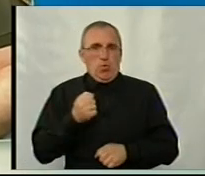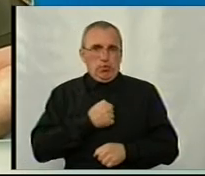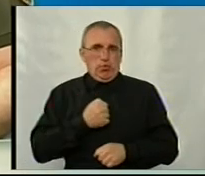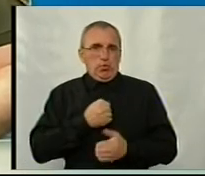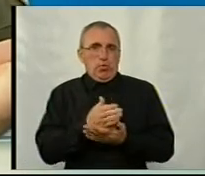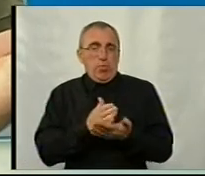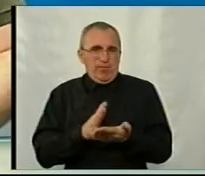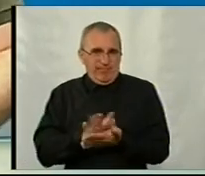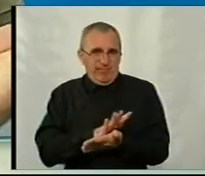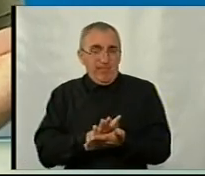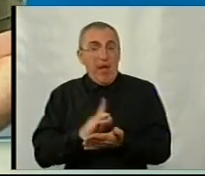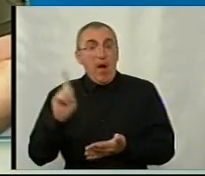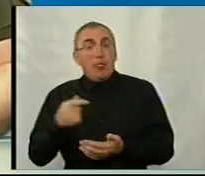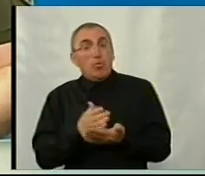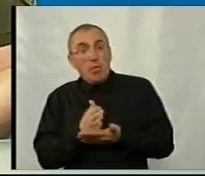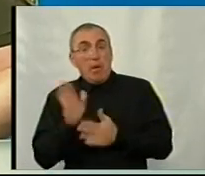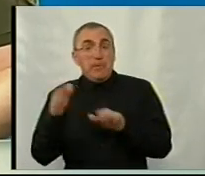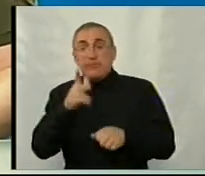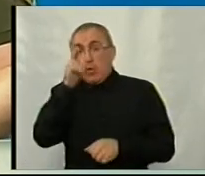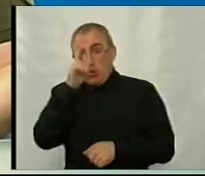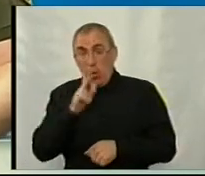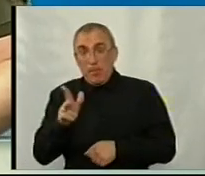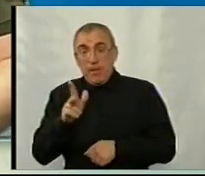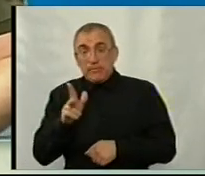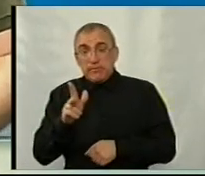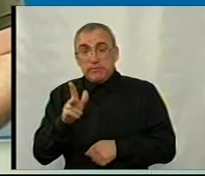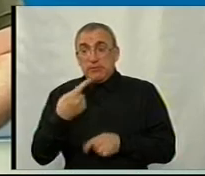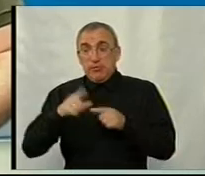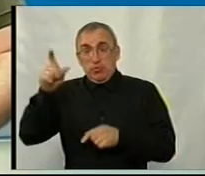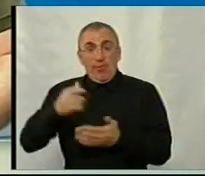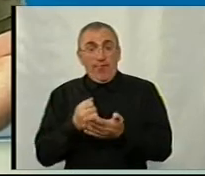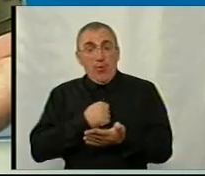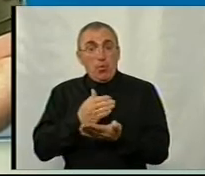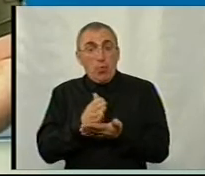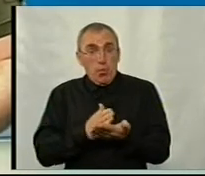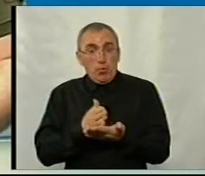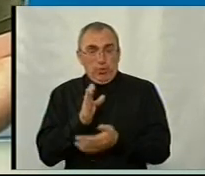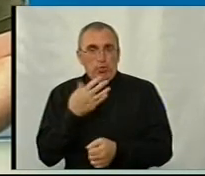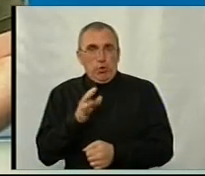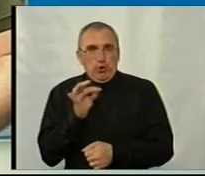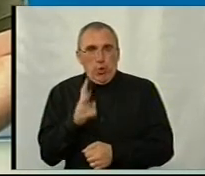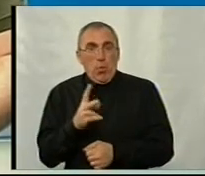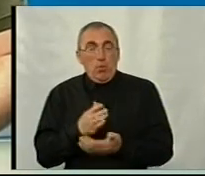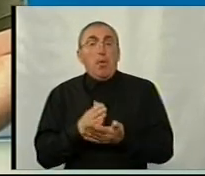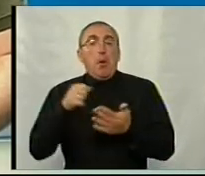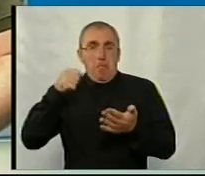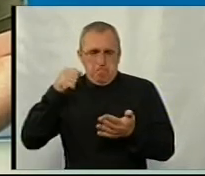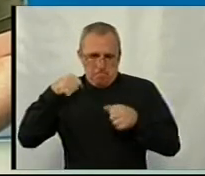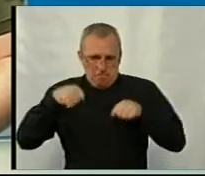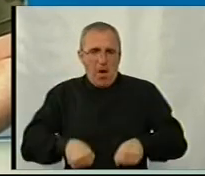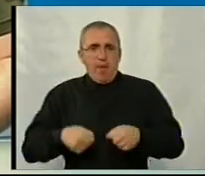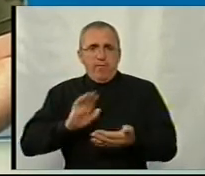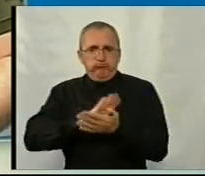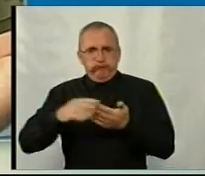Проте, під час проходження служби, після трьох місяців, цей військовослужбовець, уже строкової служби, має право заключити на три